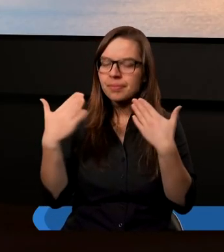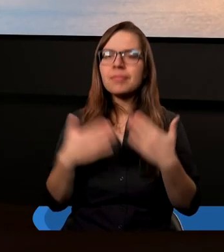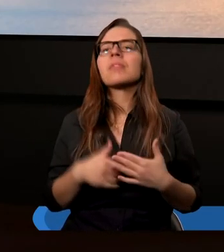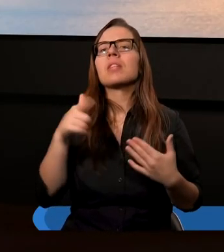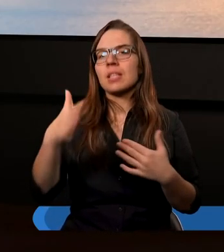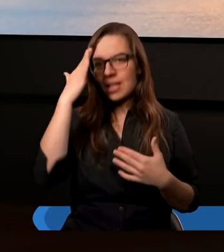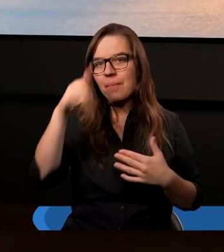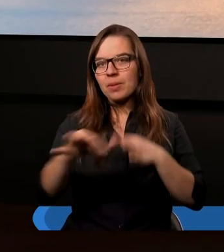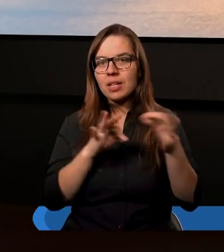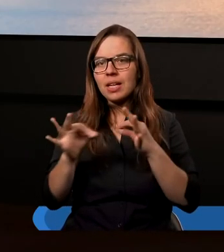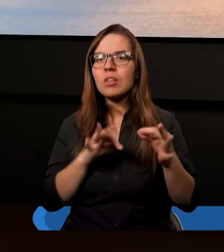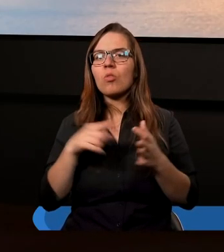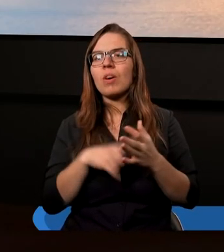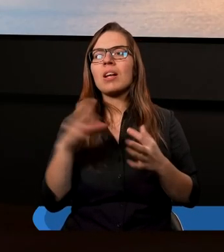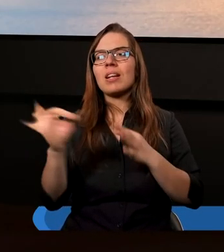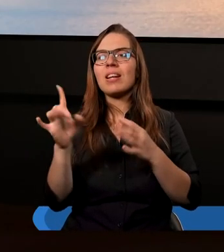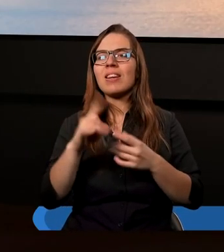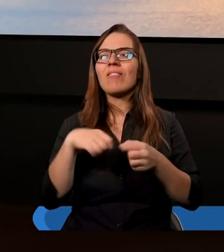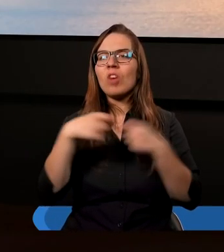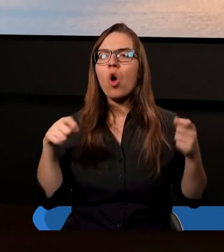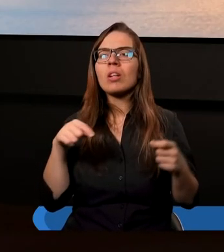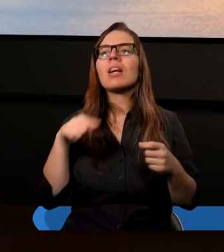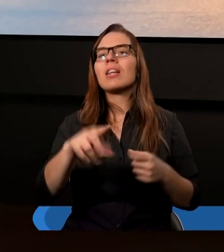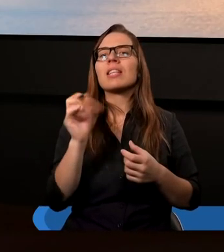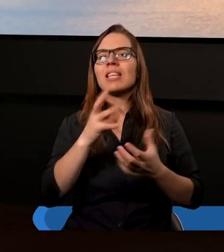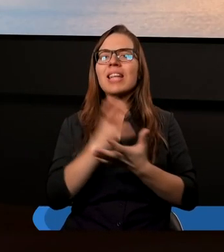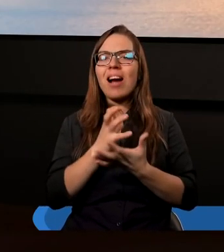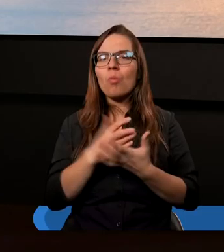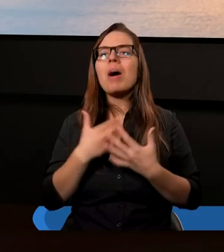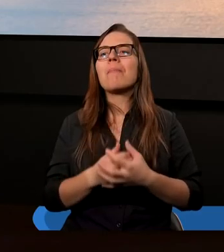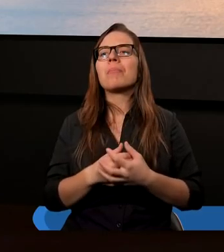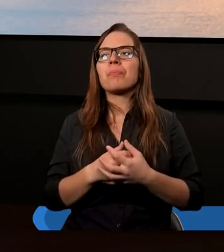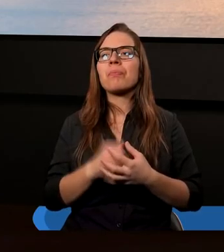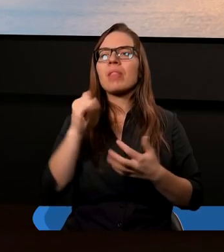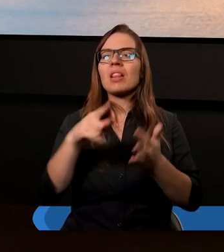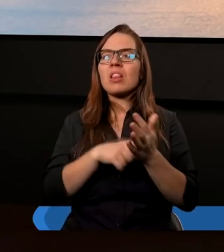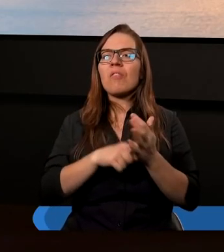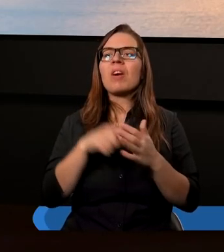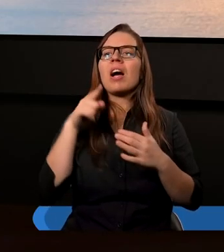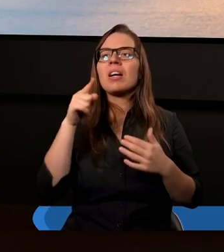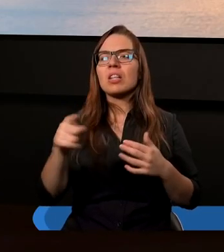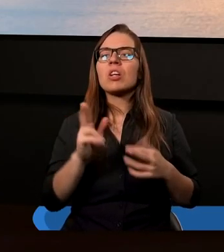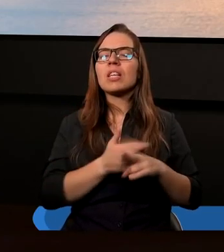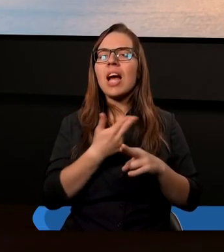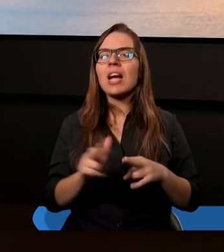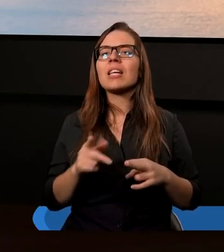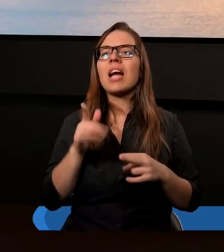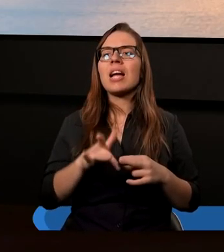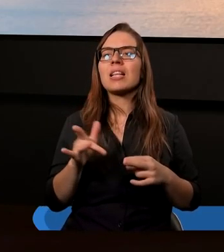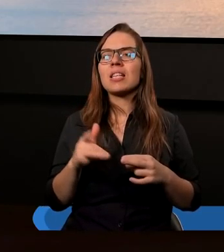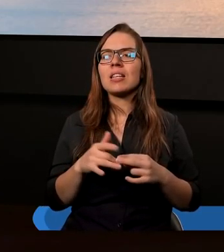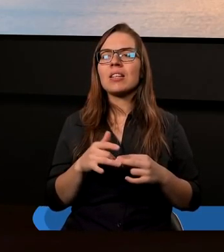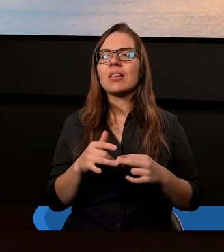Znamy tę historię właśnie związane z ucieczką Jakuba i właśnie wtedy, kiedy znalazł się